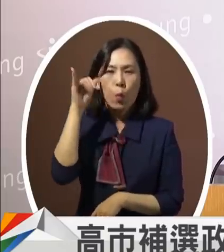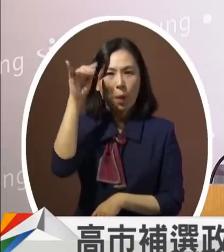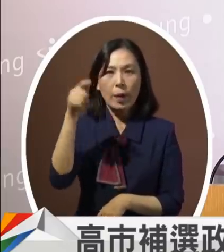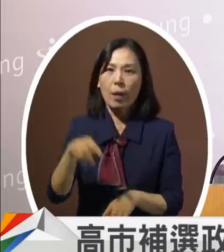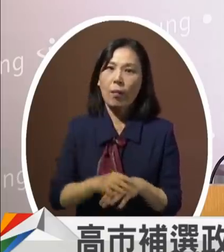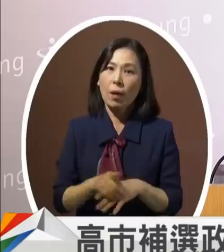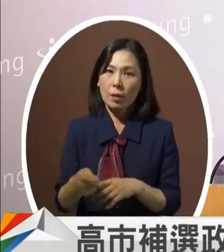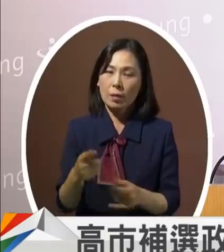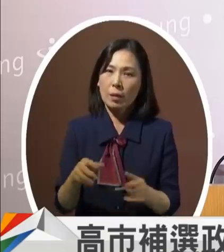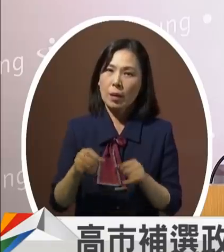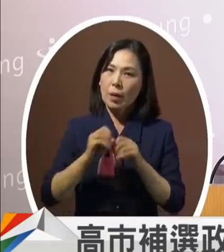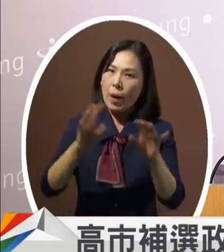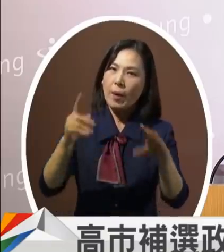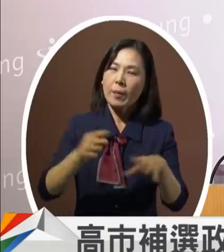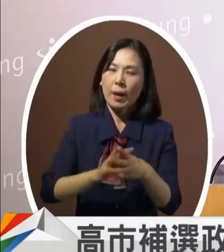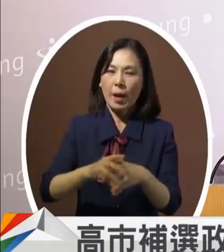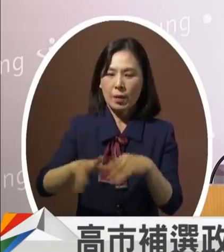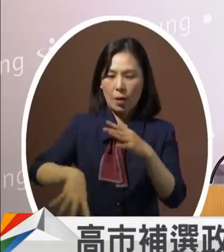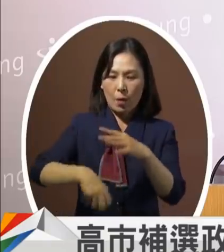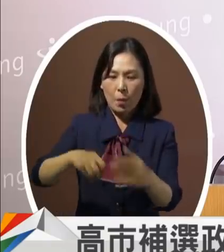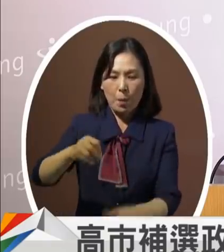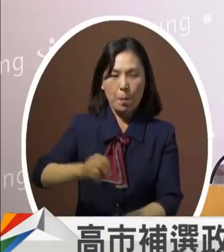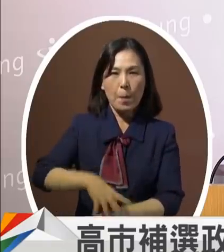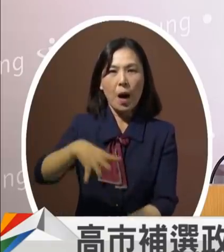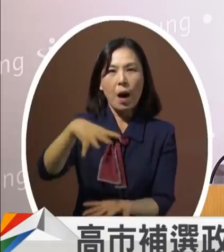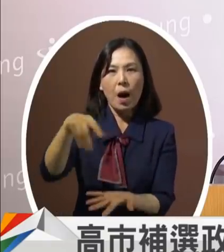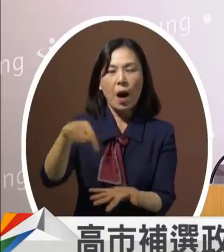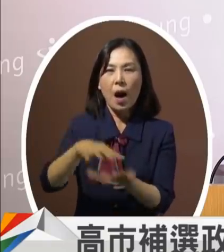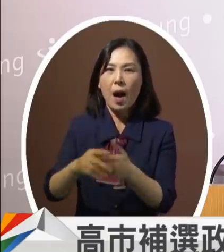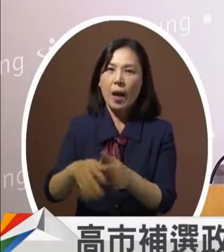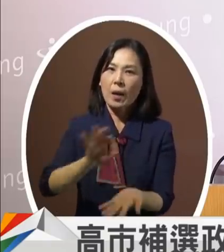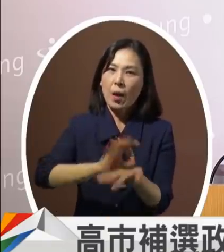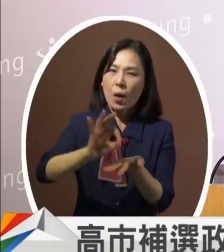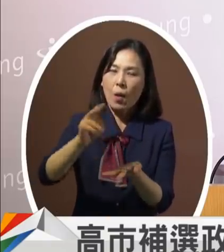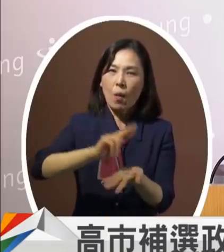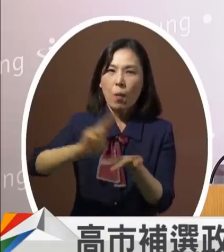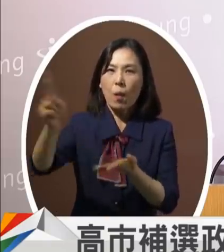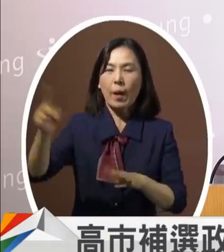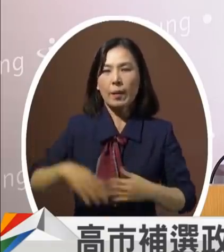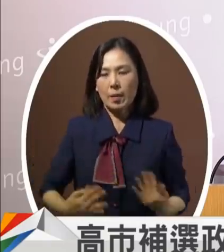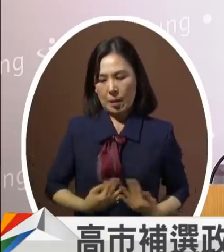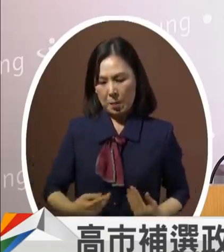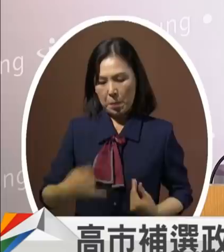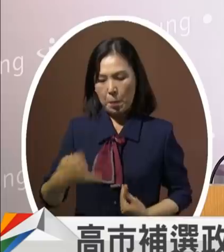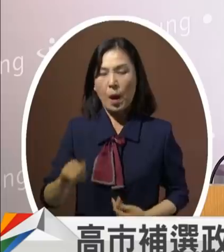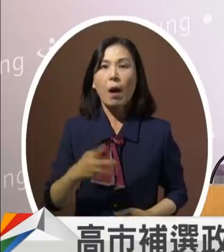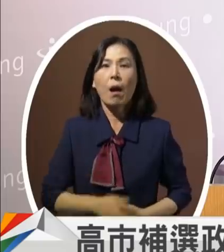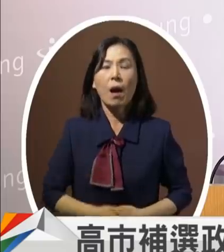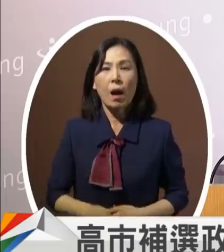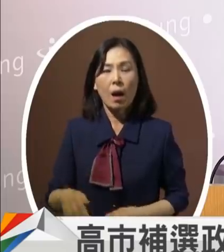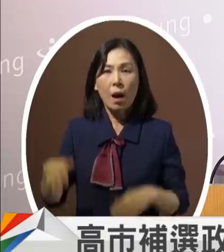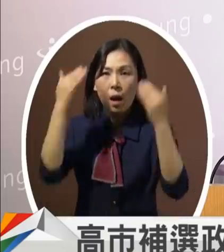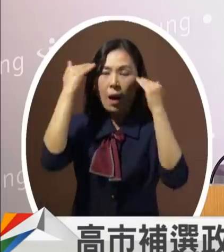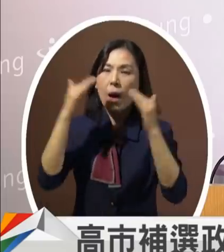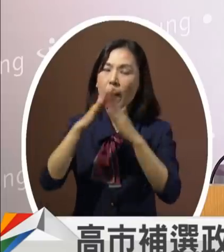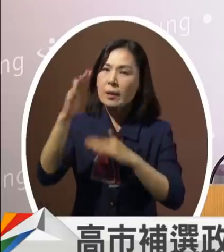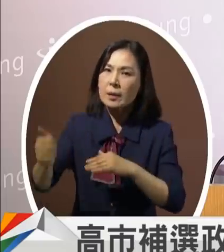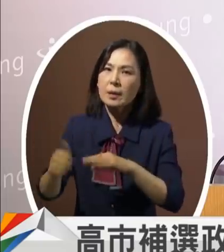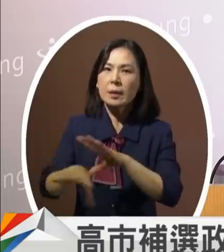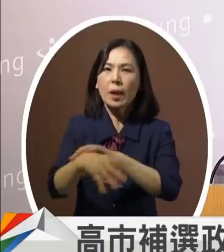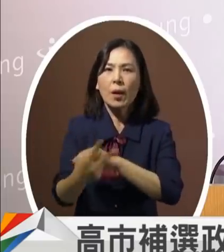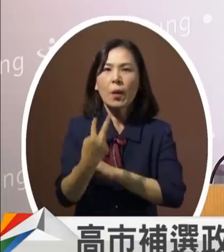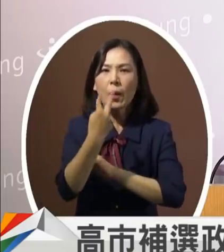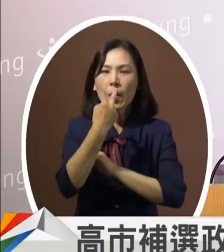大力推动火力发电最后害大家变成用费发电韩市长任内大力改善高雄的空污